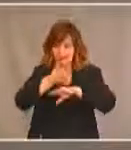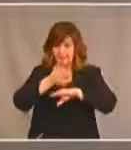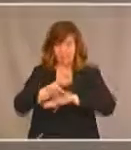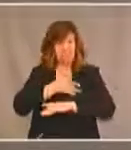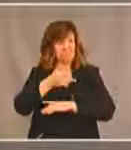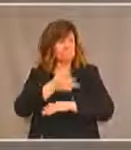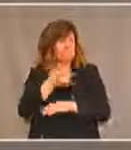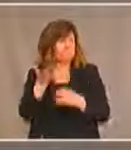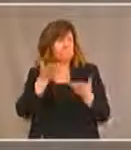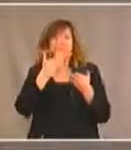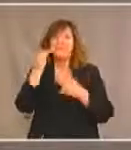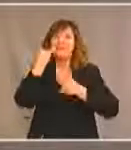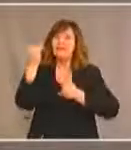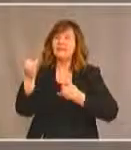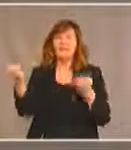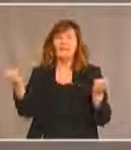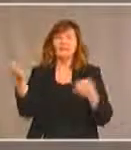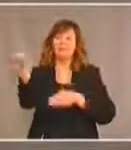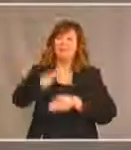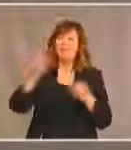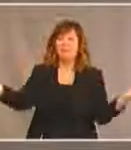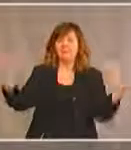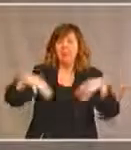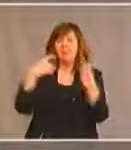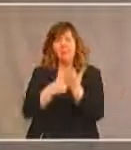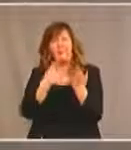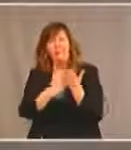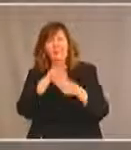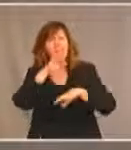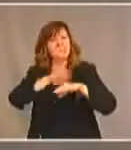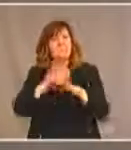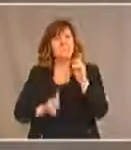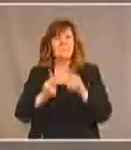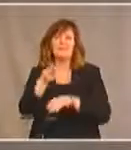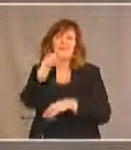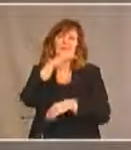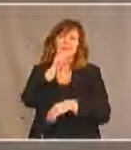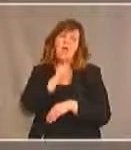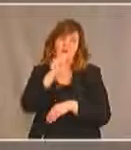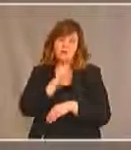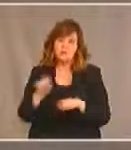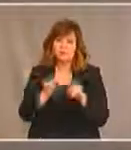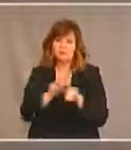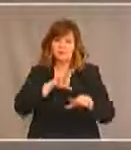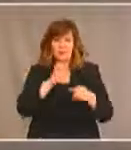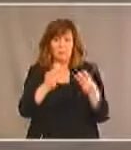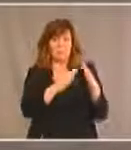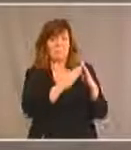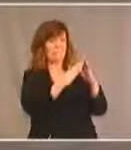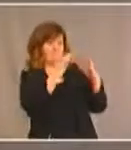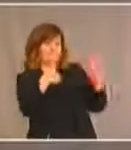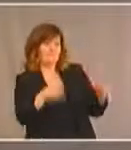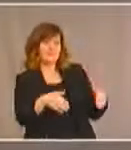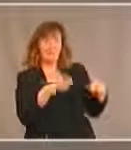pour aborder les problèmes des personnes âgées qui n'ont pas de soins à domicile adéquats ni de